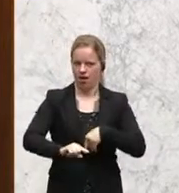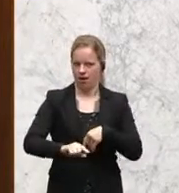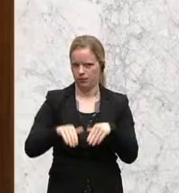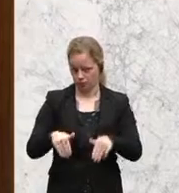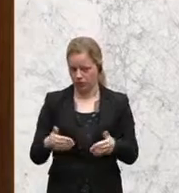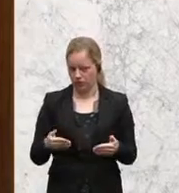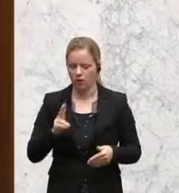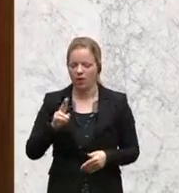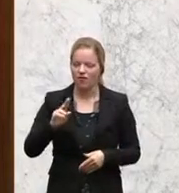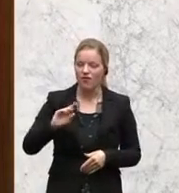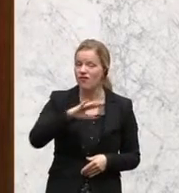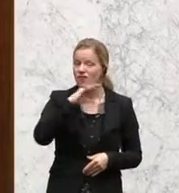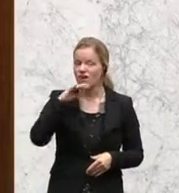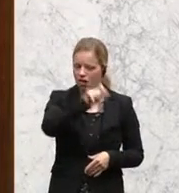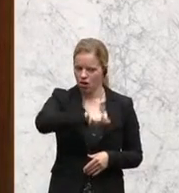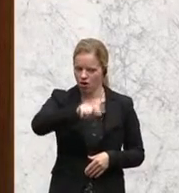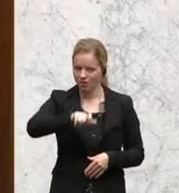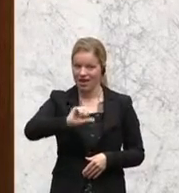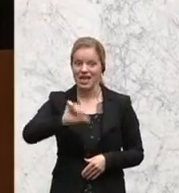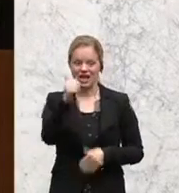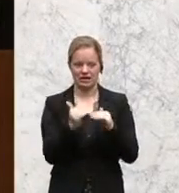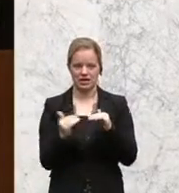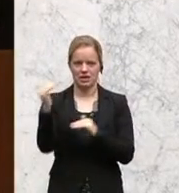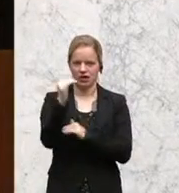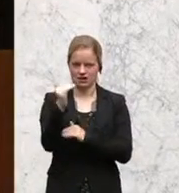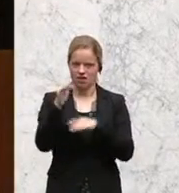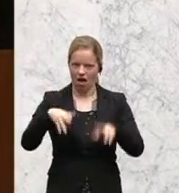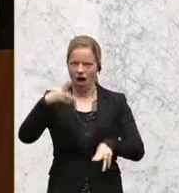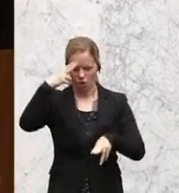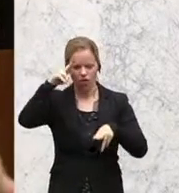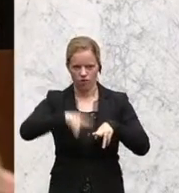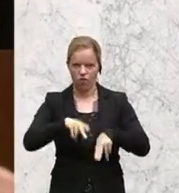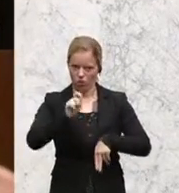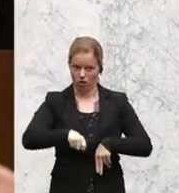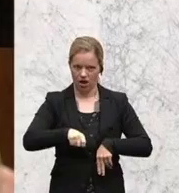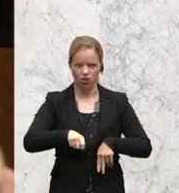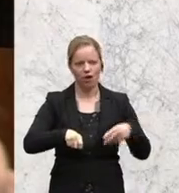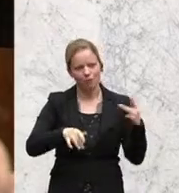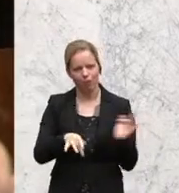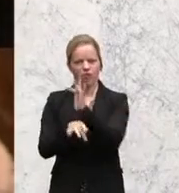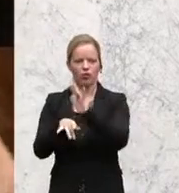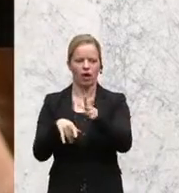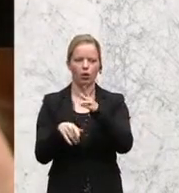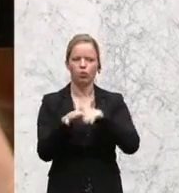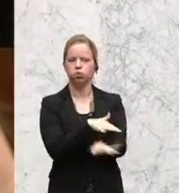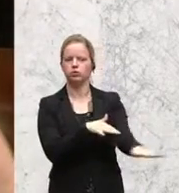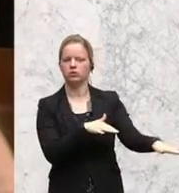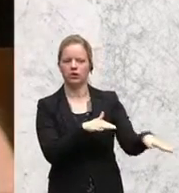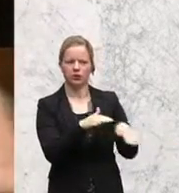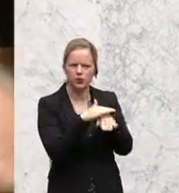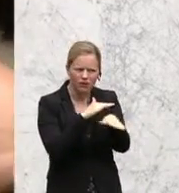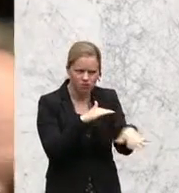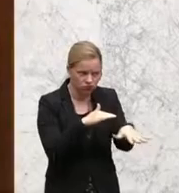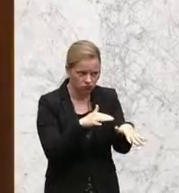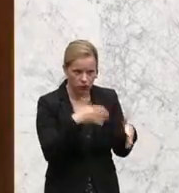in der Erstinstanz verurteilt werden und in die Rekurs gehen, tauchen dann unter. Um das zu